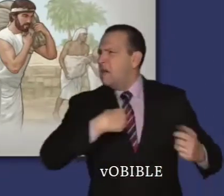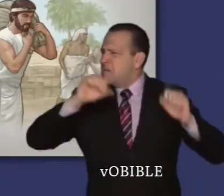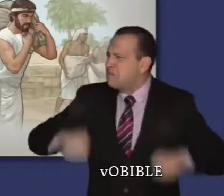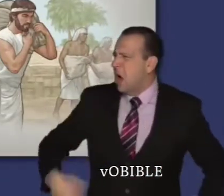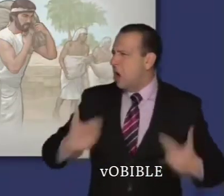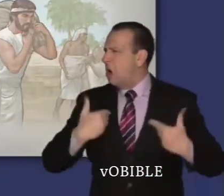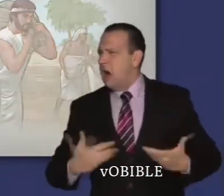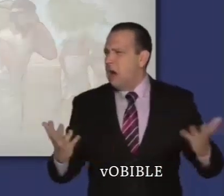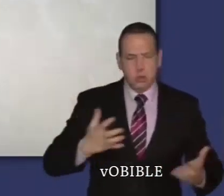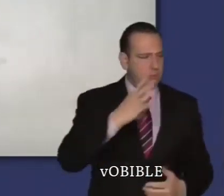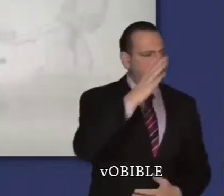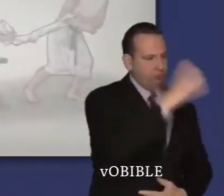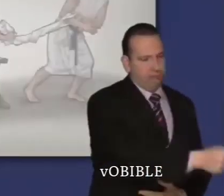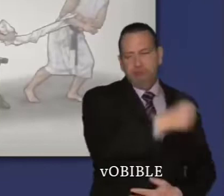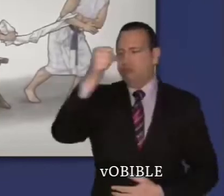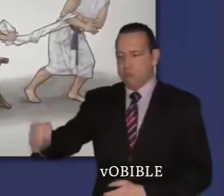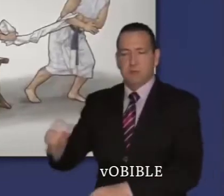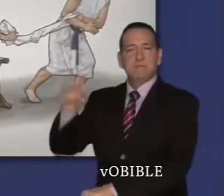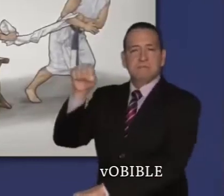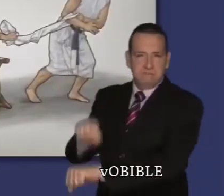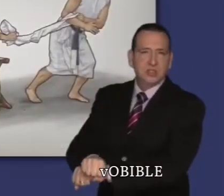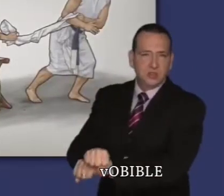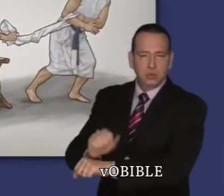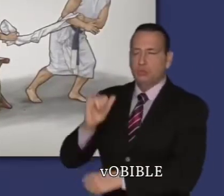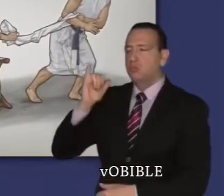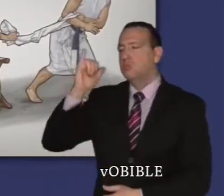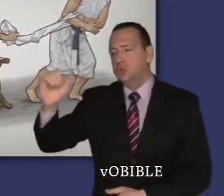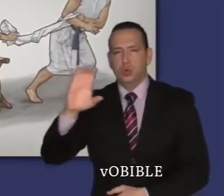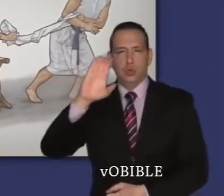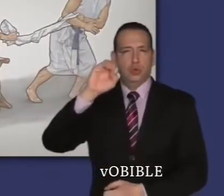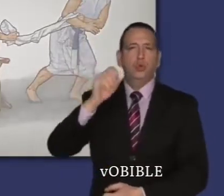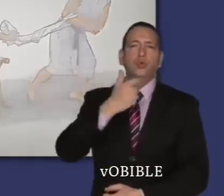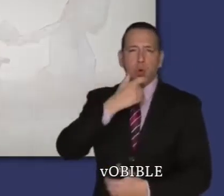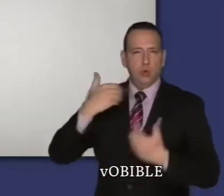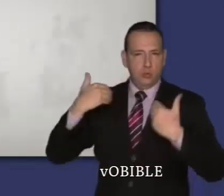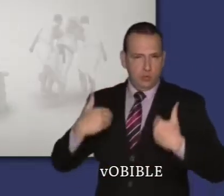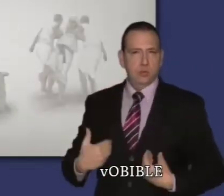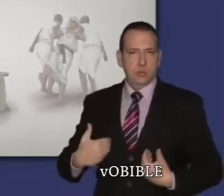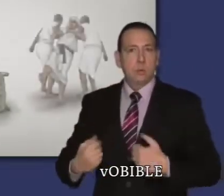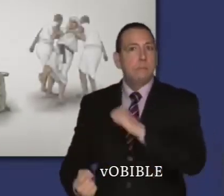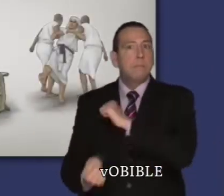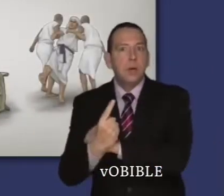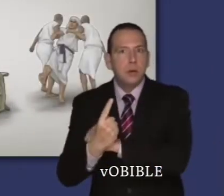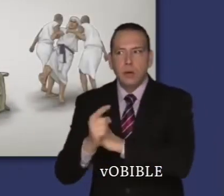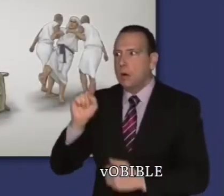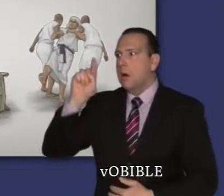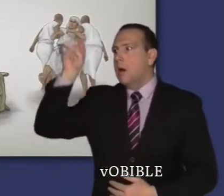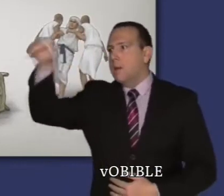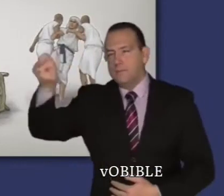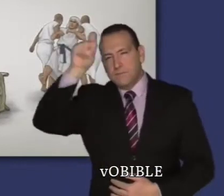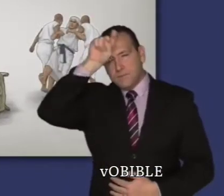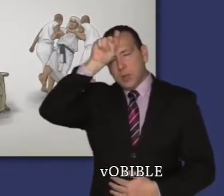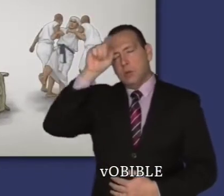Par la suite, la femme de Putiphar essaie de séduire Joseph, mais sans succès. Elle l'accuse alors de tentative de viol